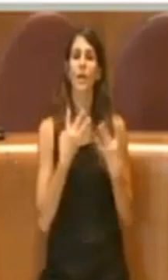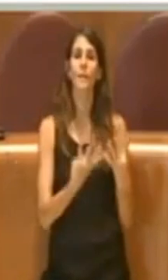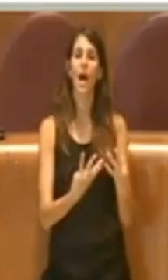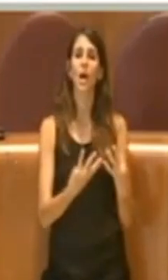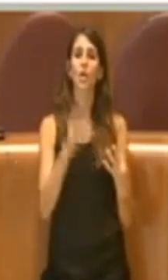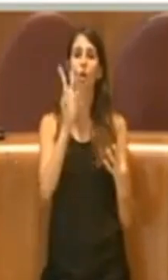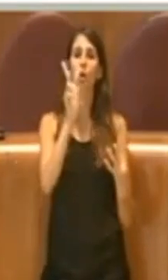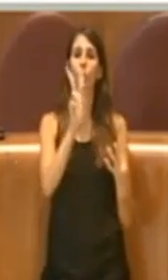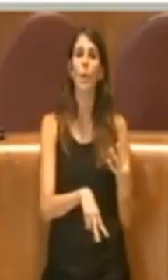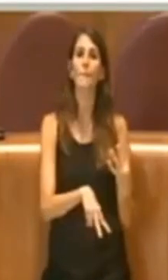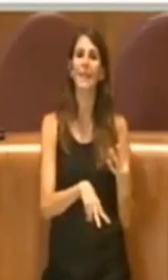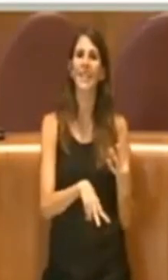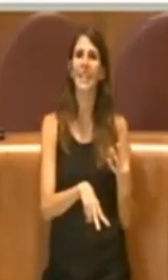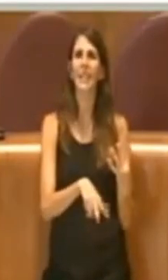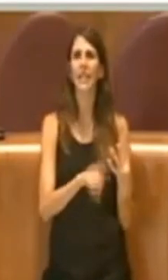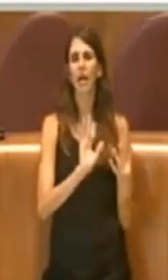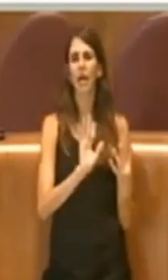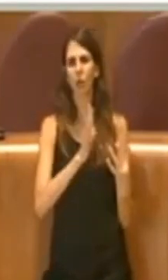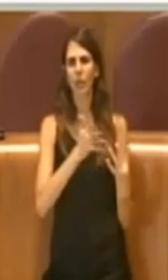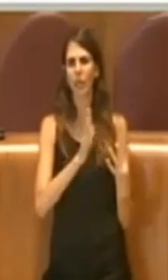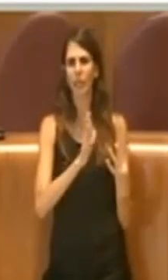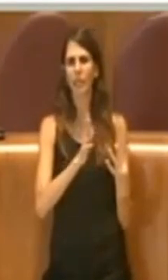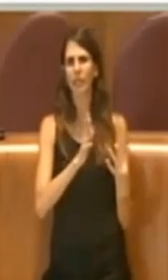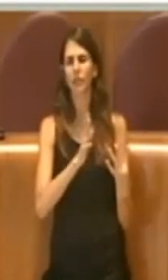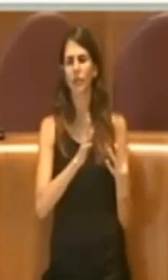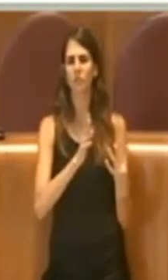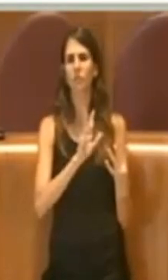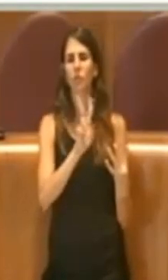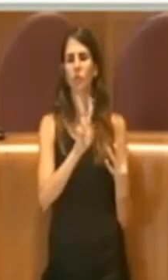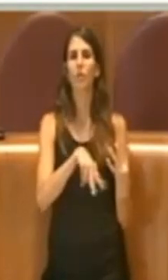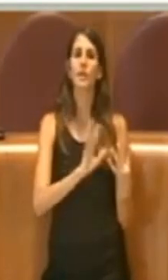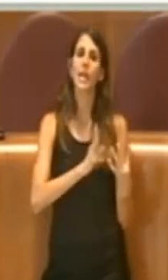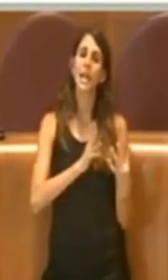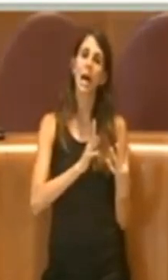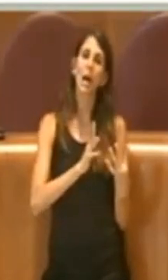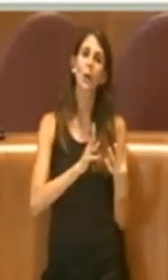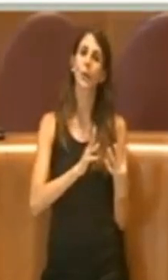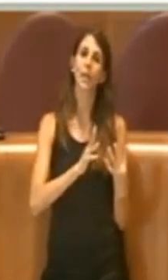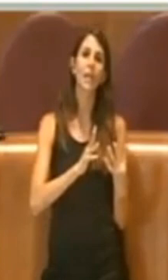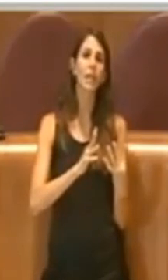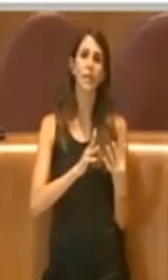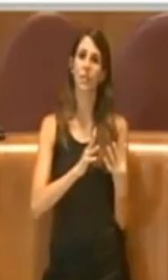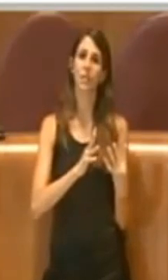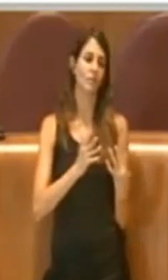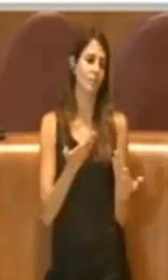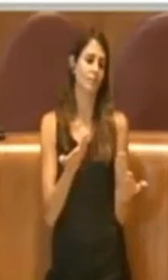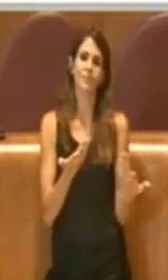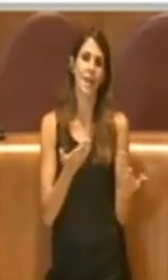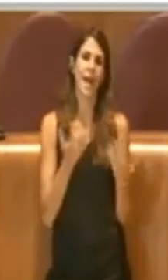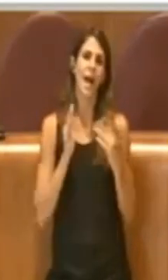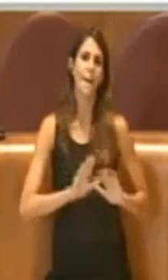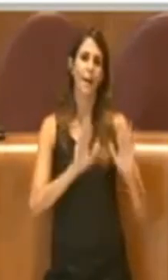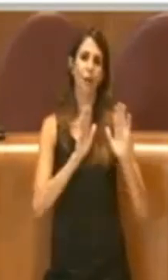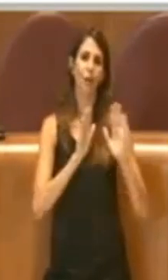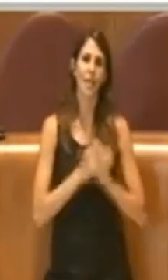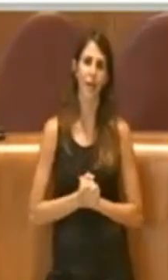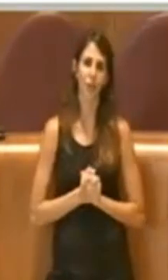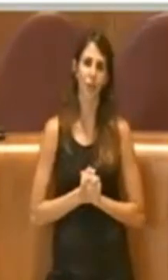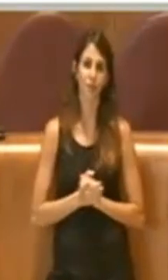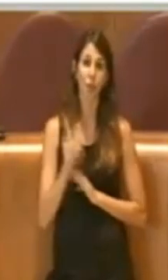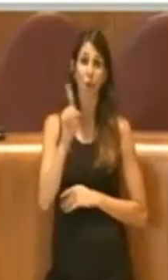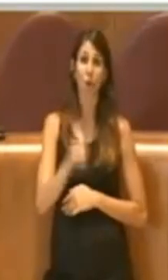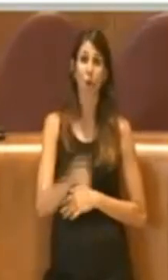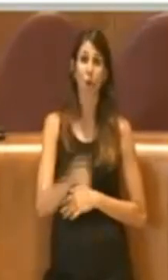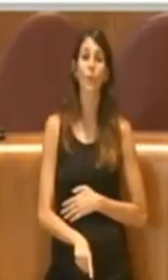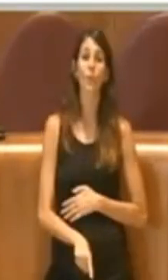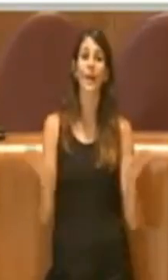se non erro, versasse e versa in condizioni di abbandono. Tra l'altro i cancelli